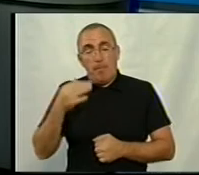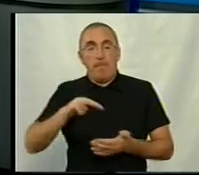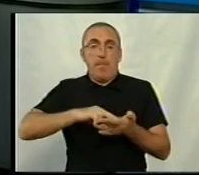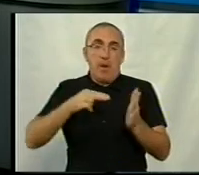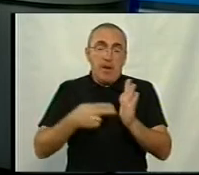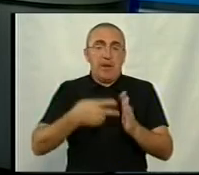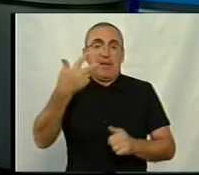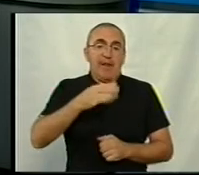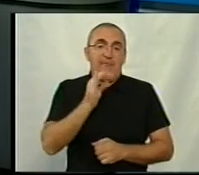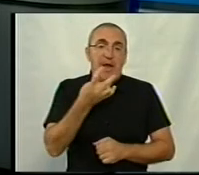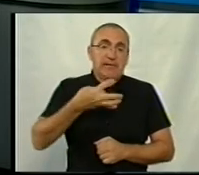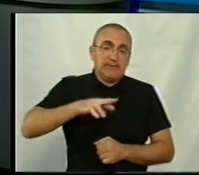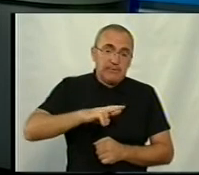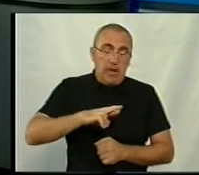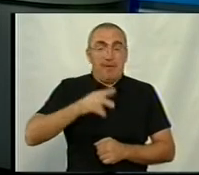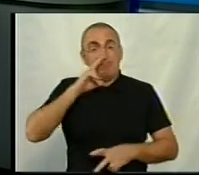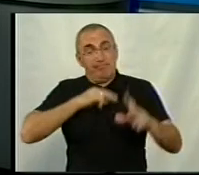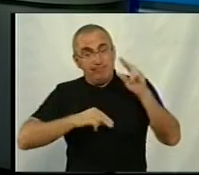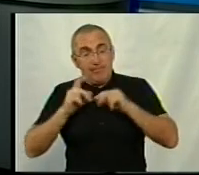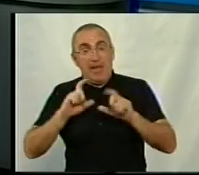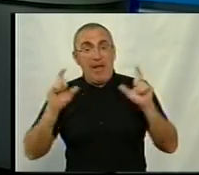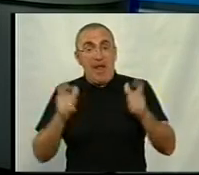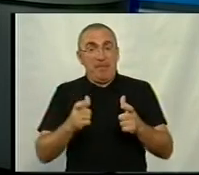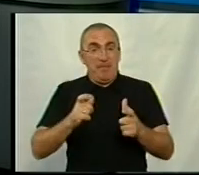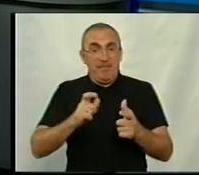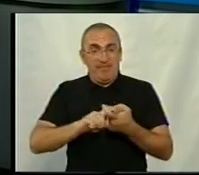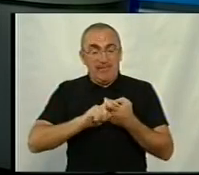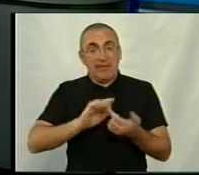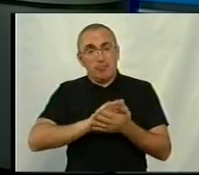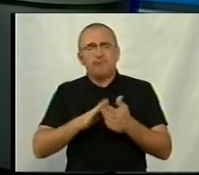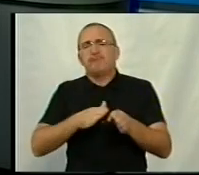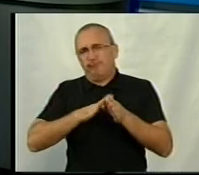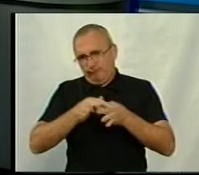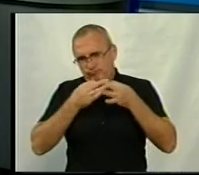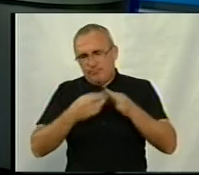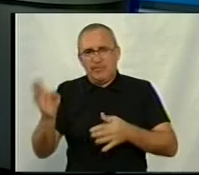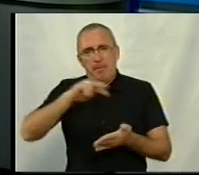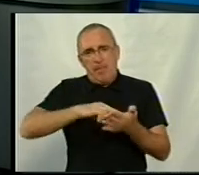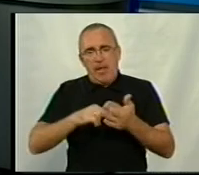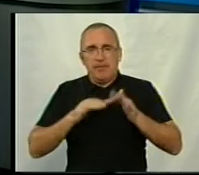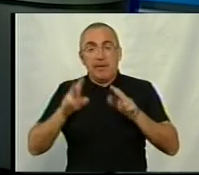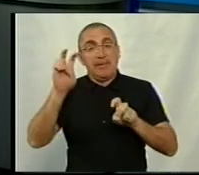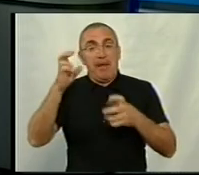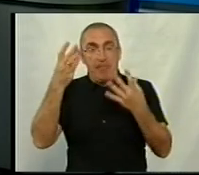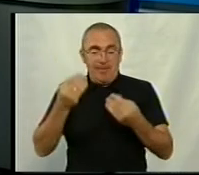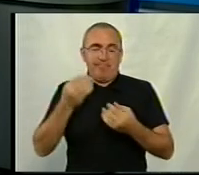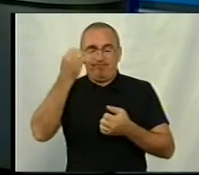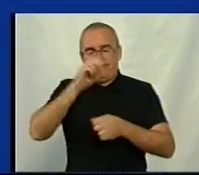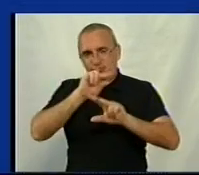вона на 30 вересня. Сподіваюсь, що епідситуація дозволить провести всі заплановані заходи. Це була тема дня. Кай-6.